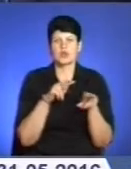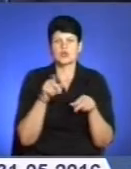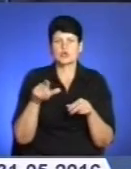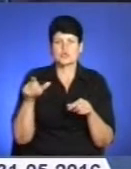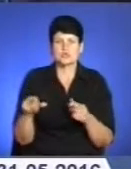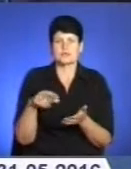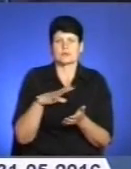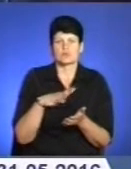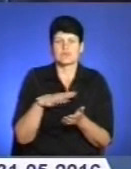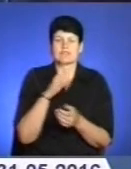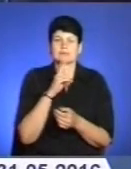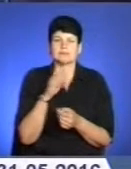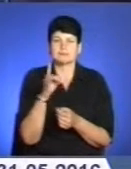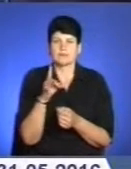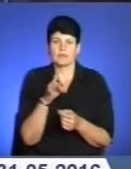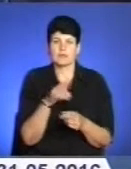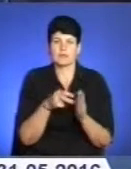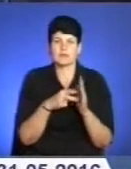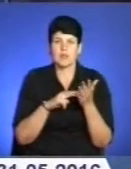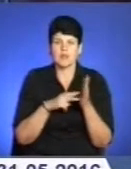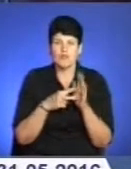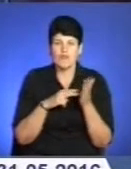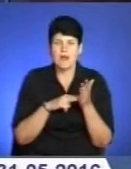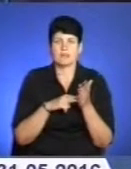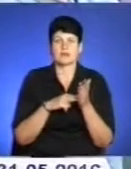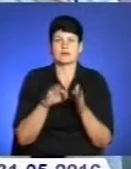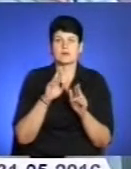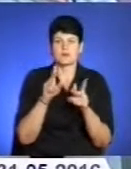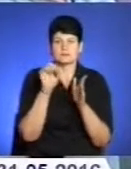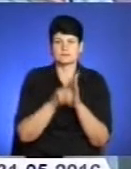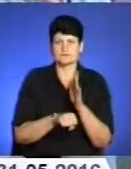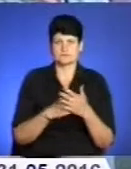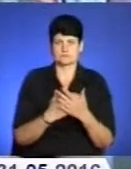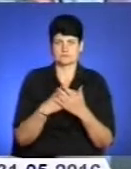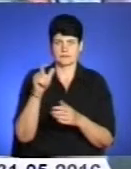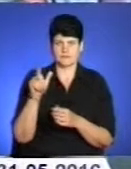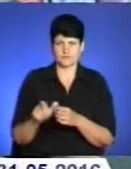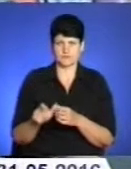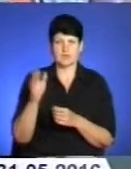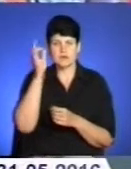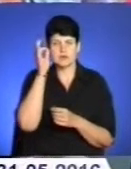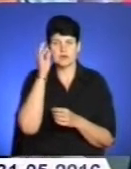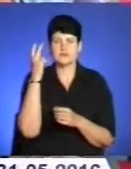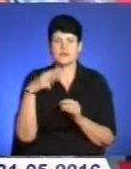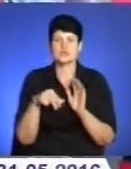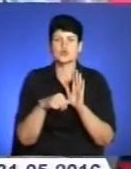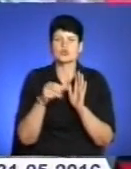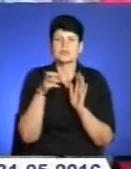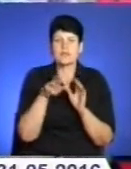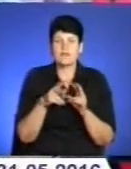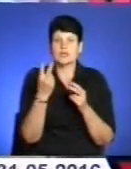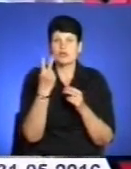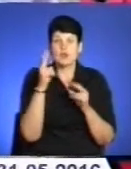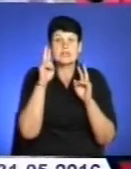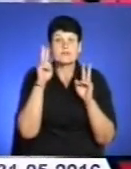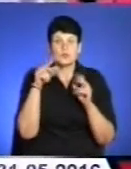Кременеччині та ретельно спланували розправу над активістом. Нагадаємо, 26 травня двоє невідомих